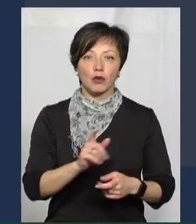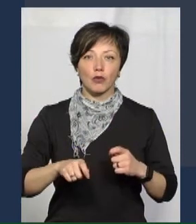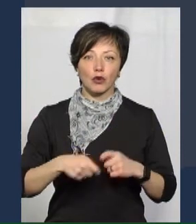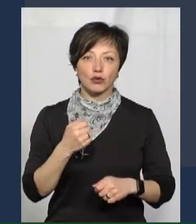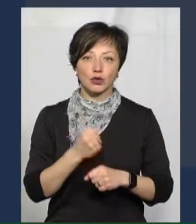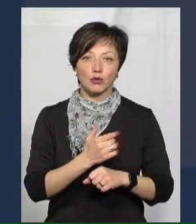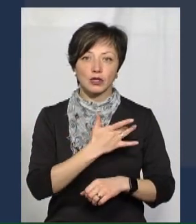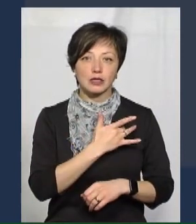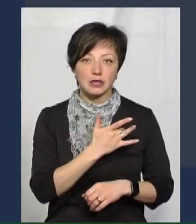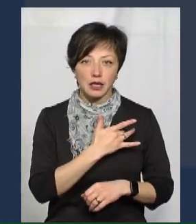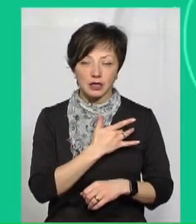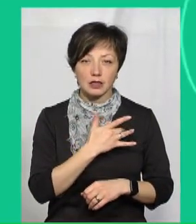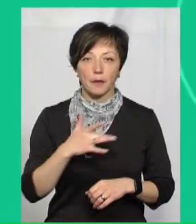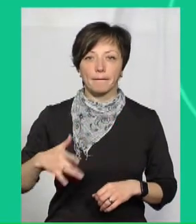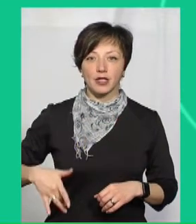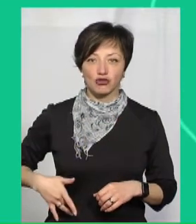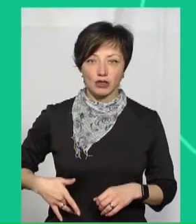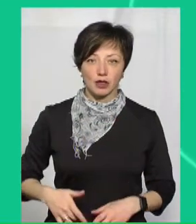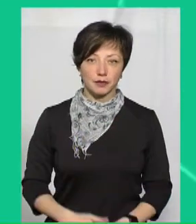роботи серця та печінки.